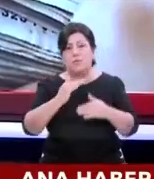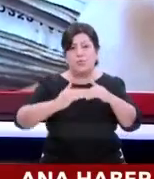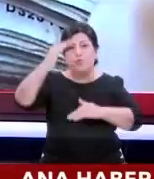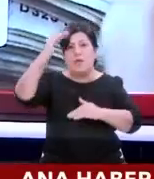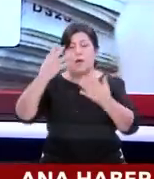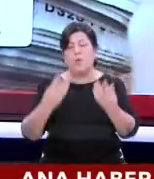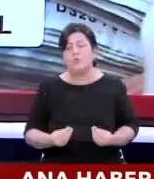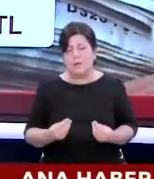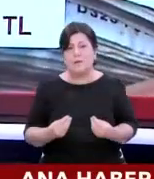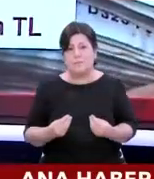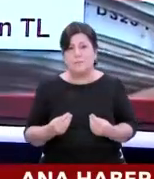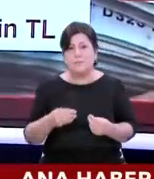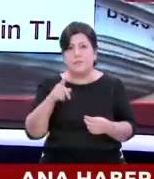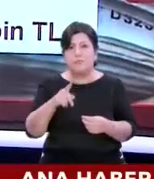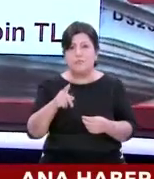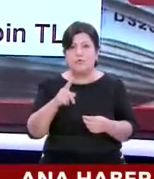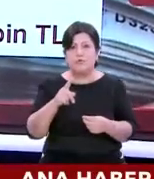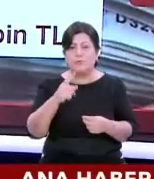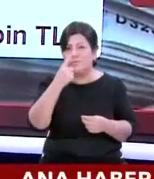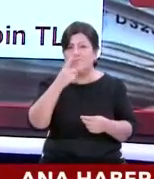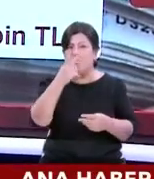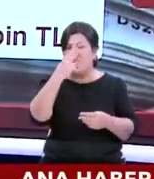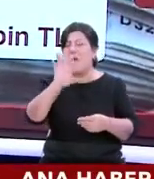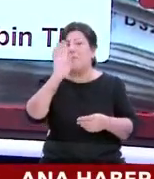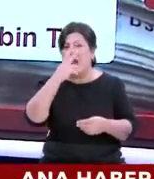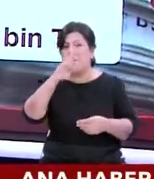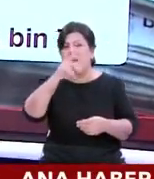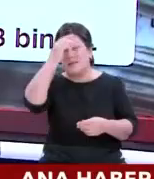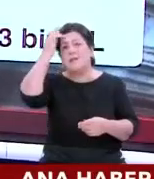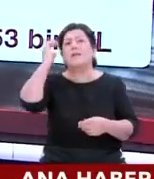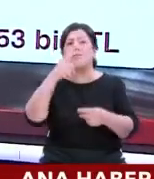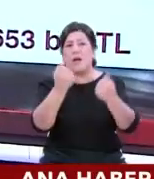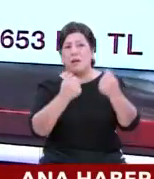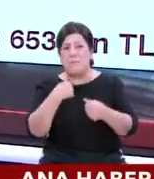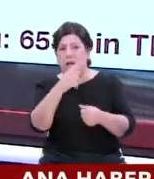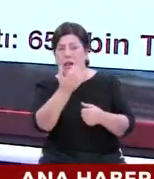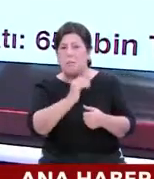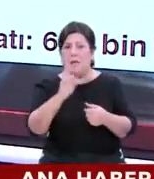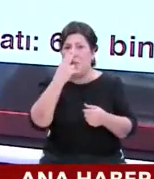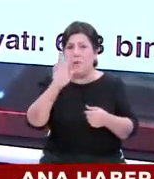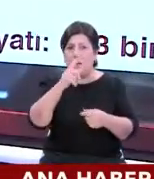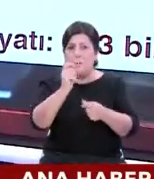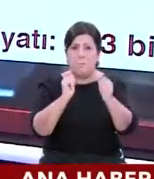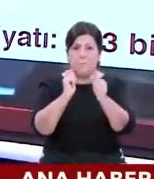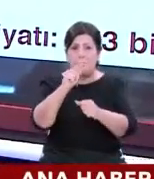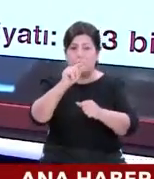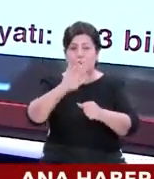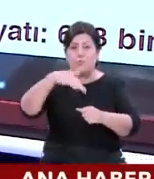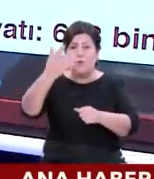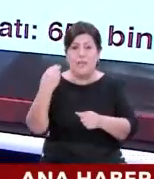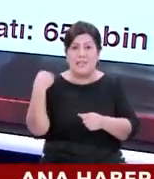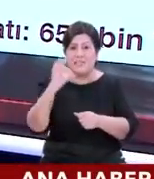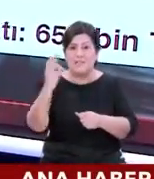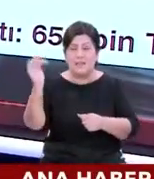olacak. Yani burun kıvırdığınız aman canım ben bu segmentte arabayı niye alayım ya şu kadar daha fazla ederim alırım